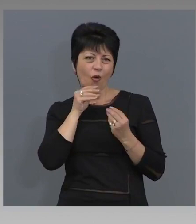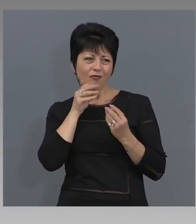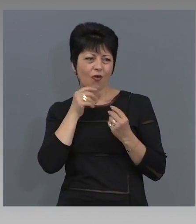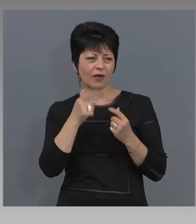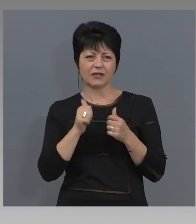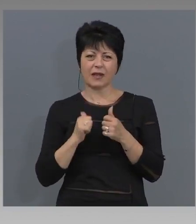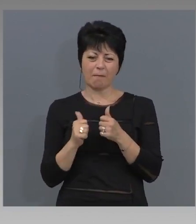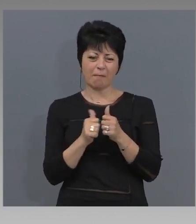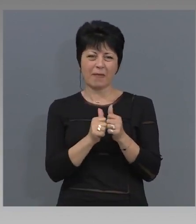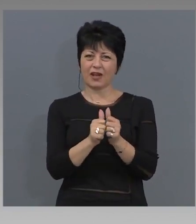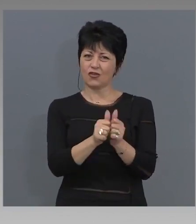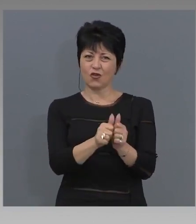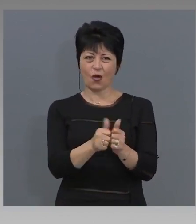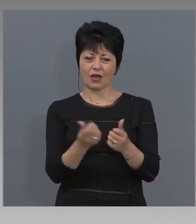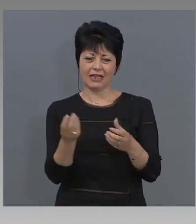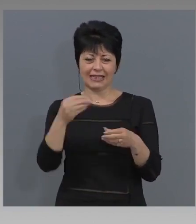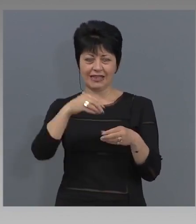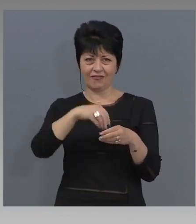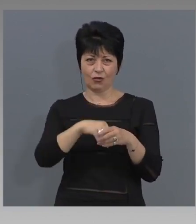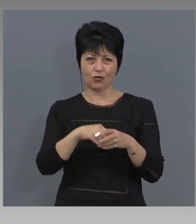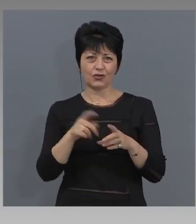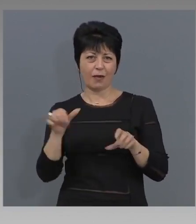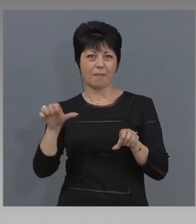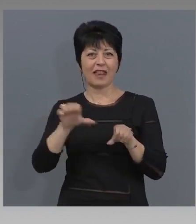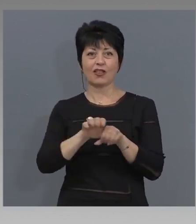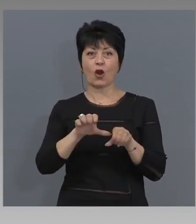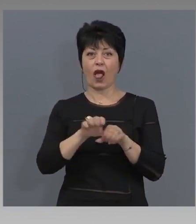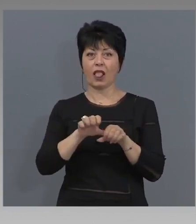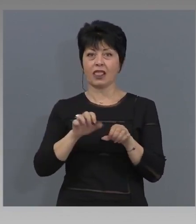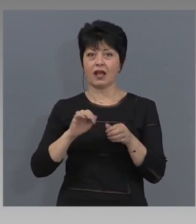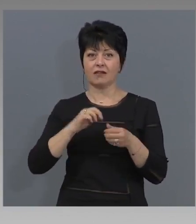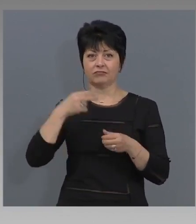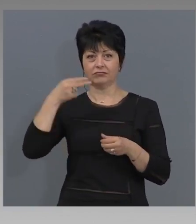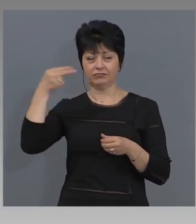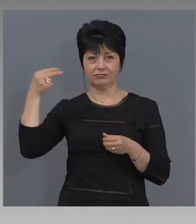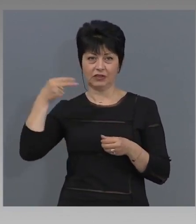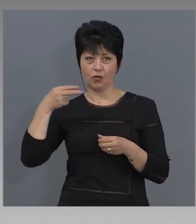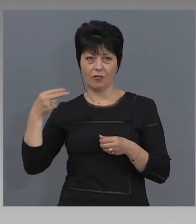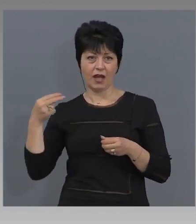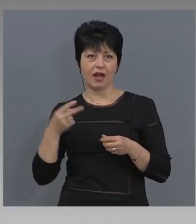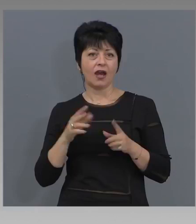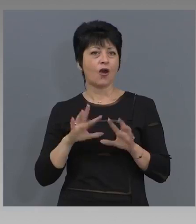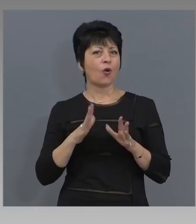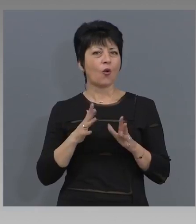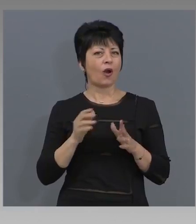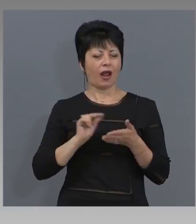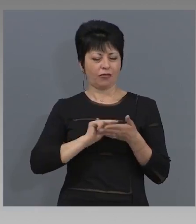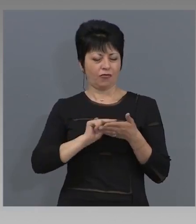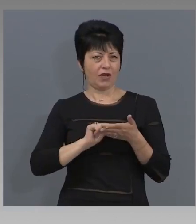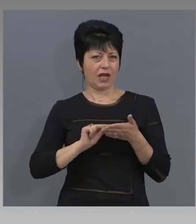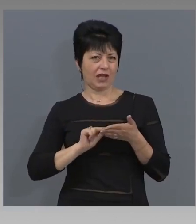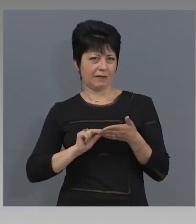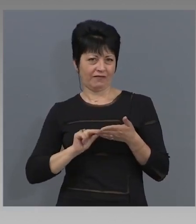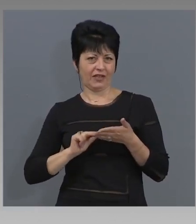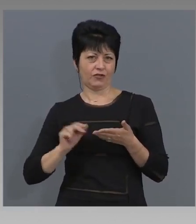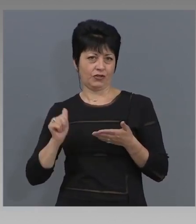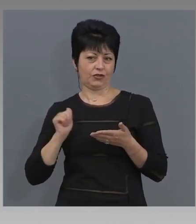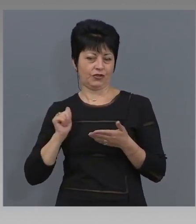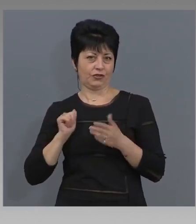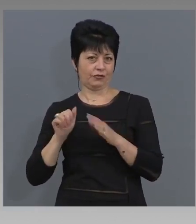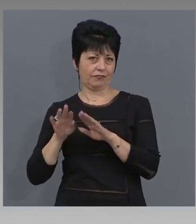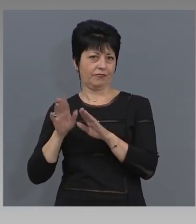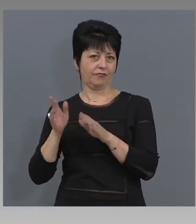който искаме да се включи от една от петролните компании, когато си букнеш или резервираш, казано начис български,